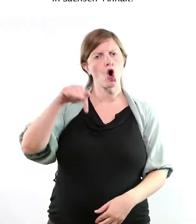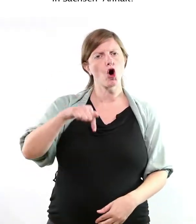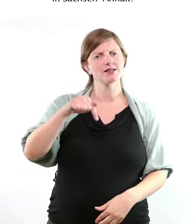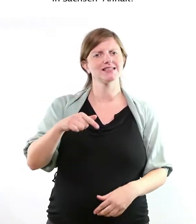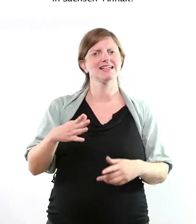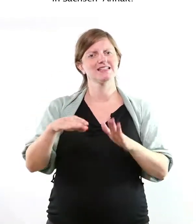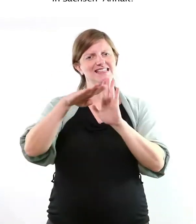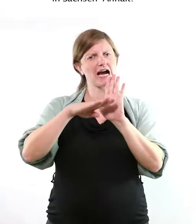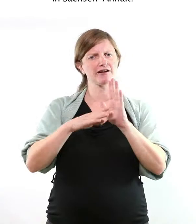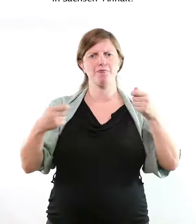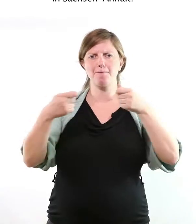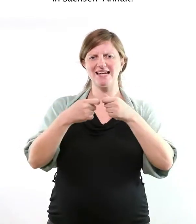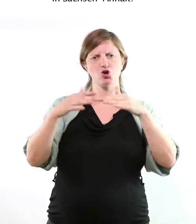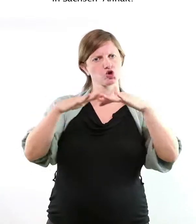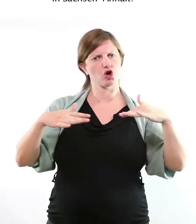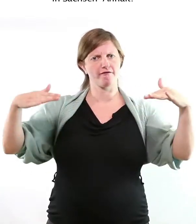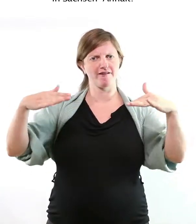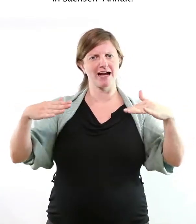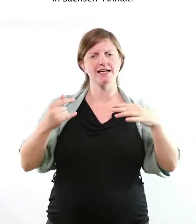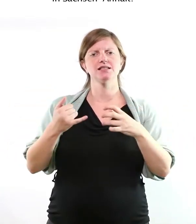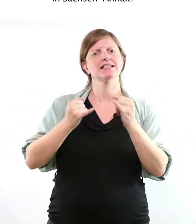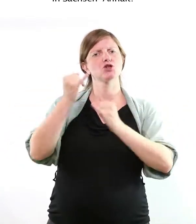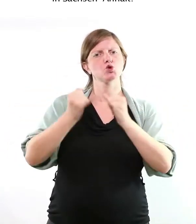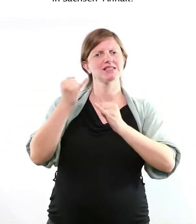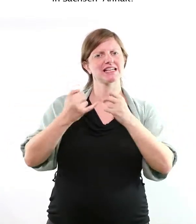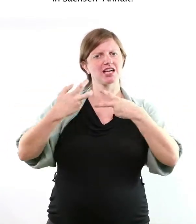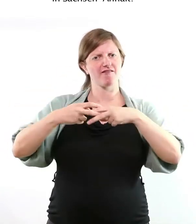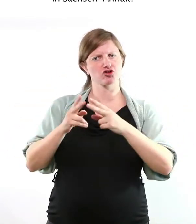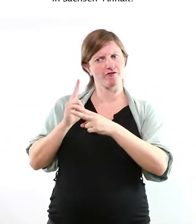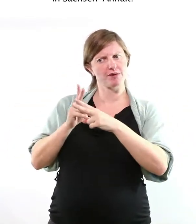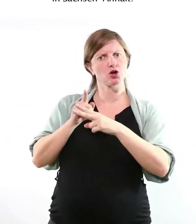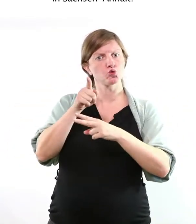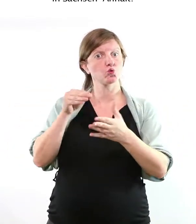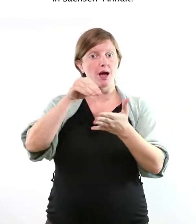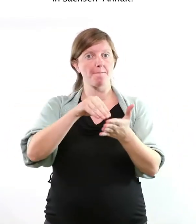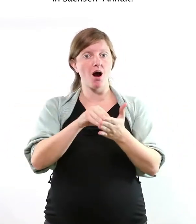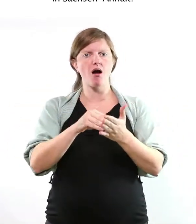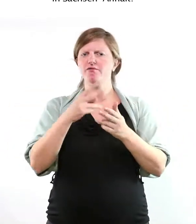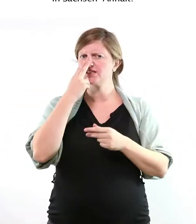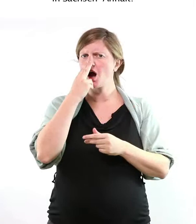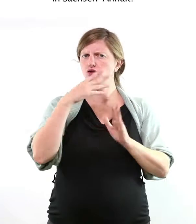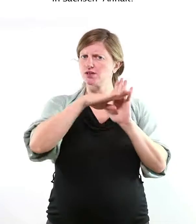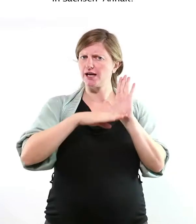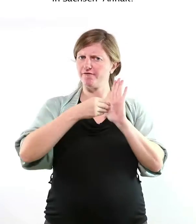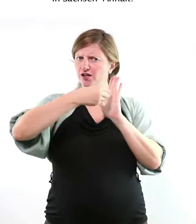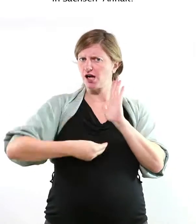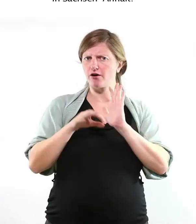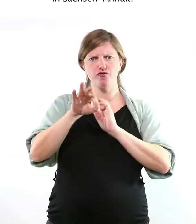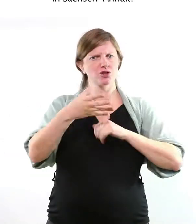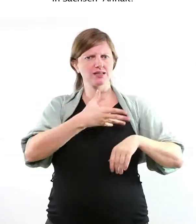Sie haben heute an der Tarifbindungskonferenz der Industriegewerkschaft Metall teilgenommen. Wie wichtig sind Tarifverträge für die